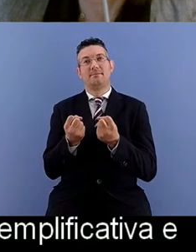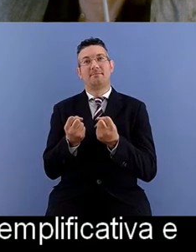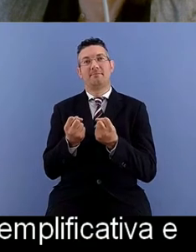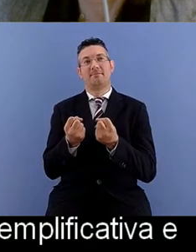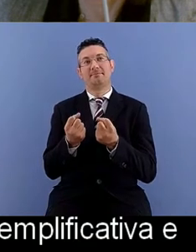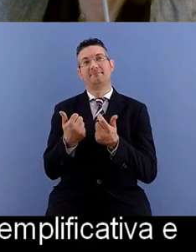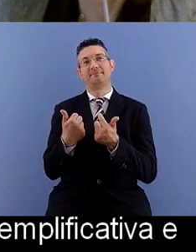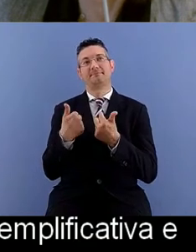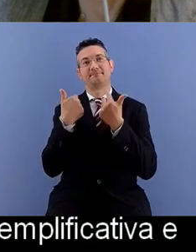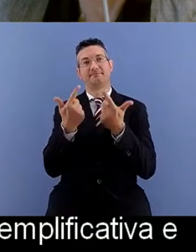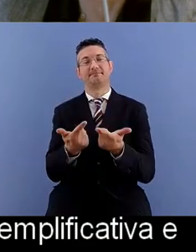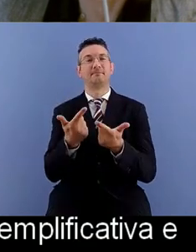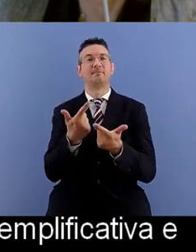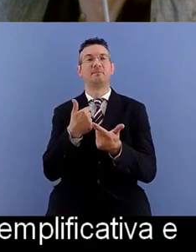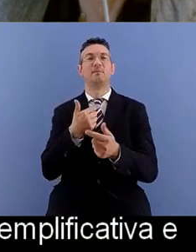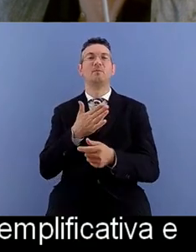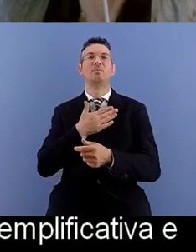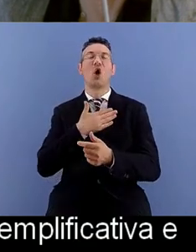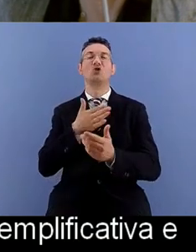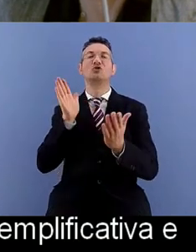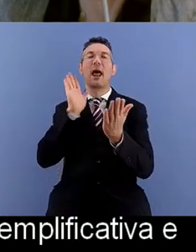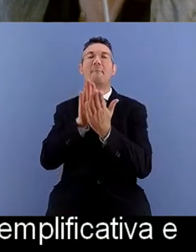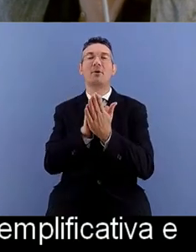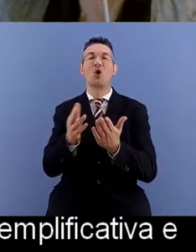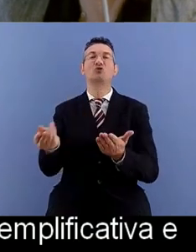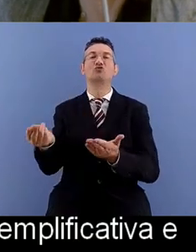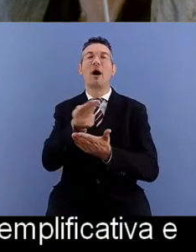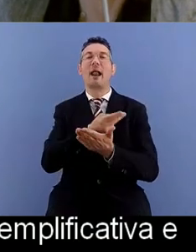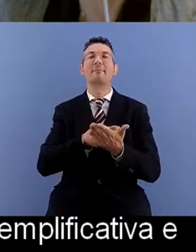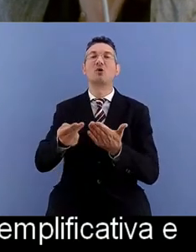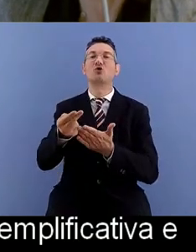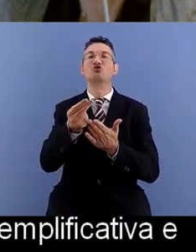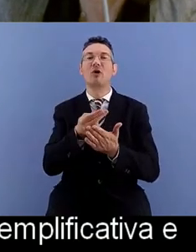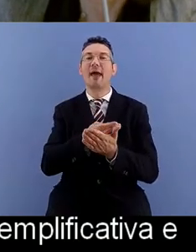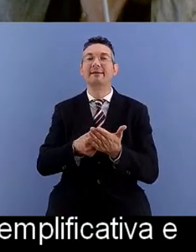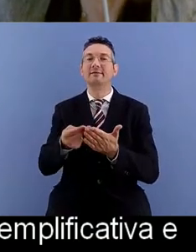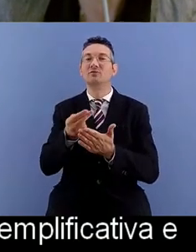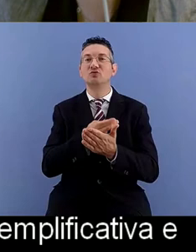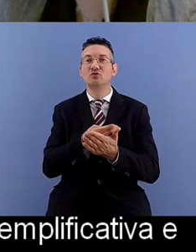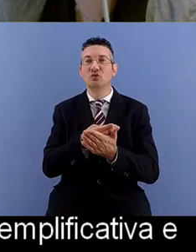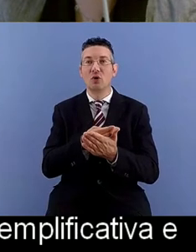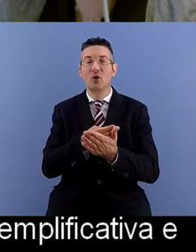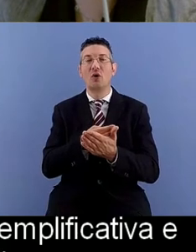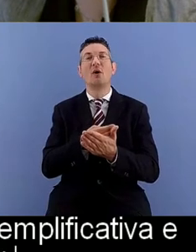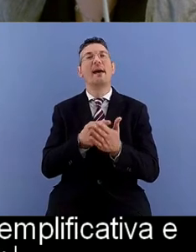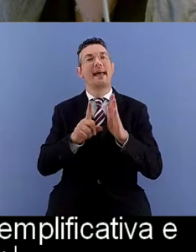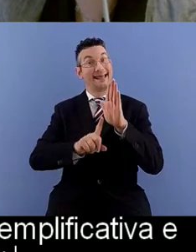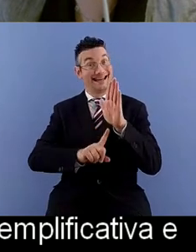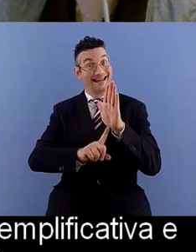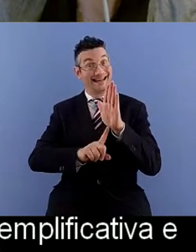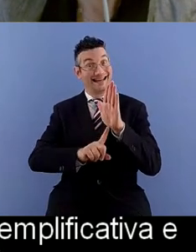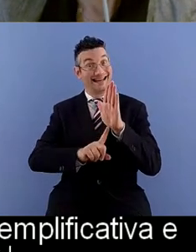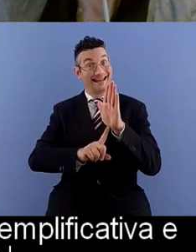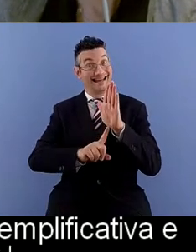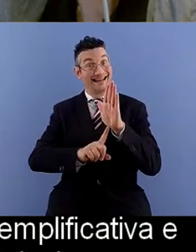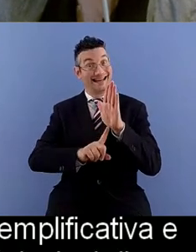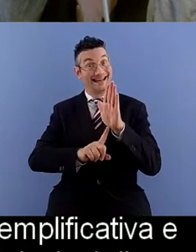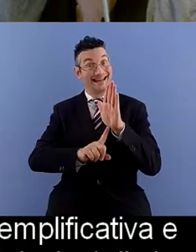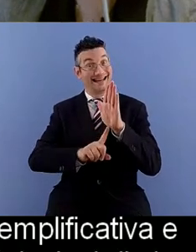quello che è il nostro approccio al progetto e i risultati di alcune esperienze didattiche